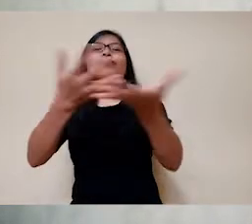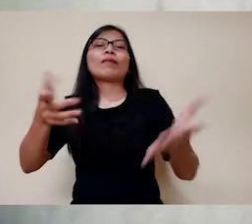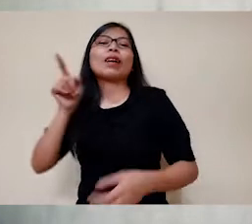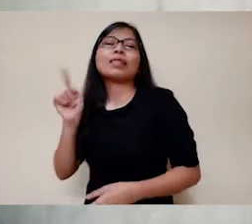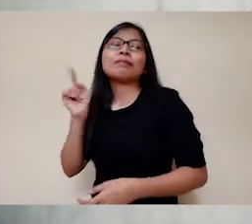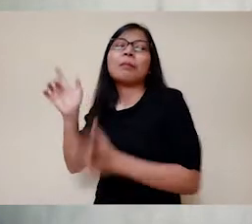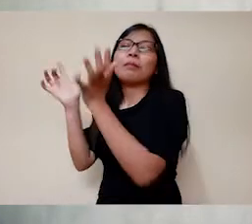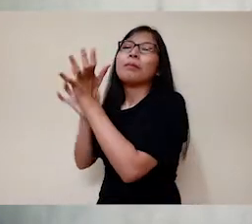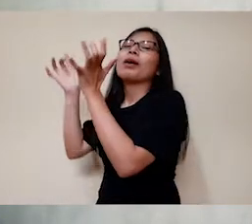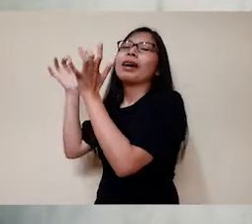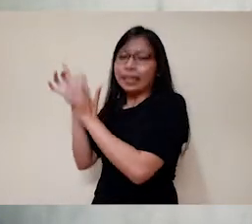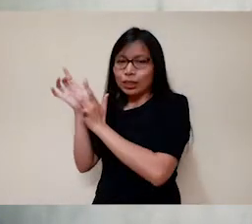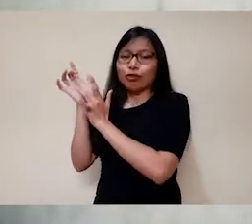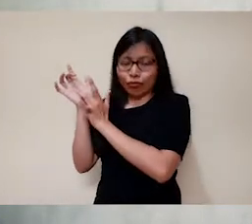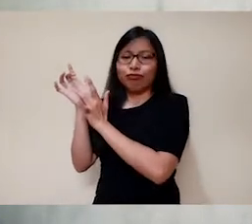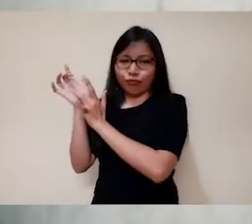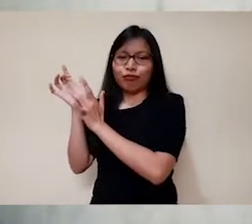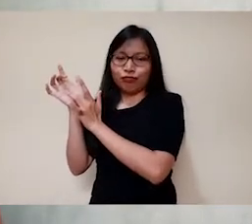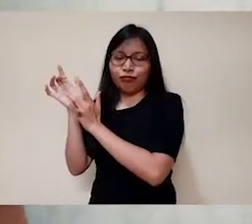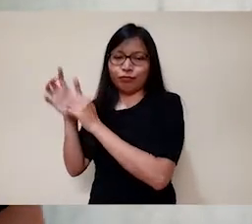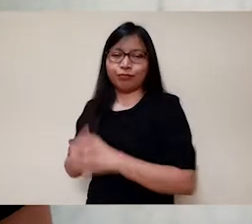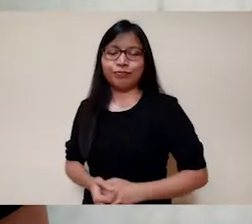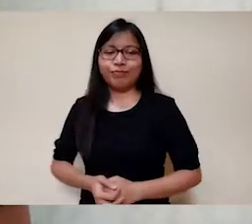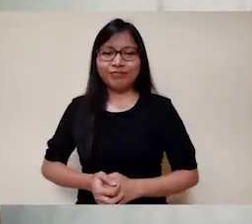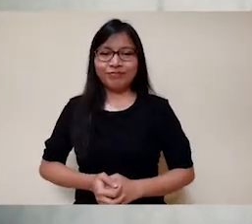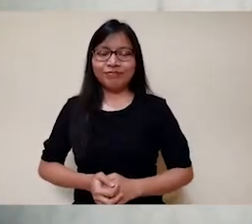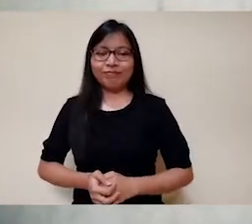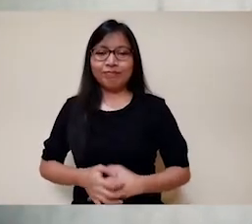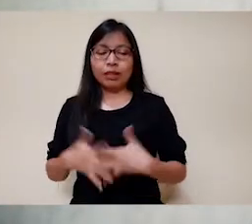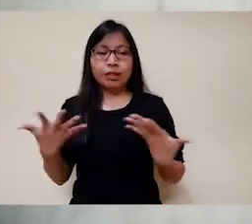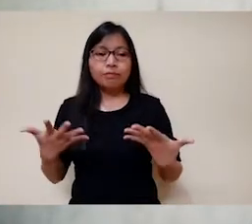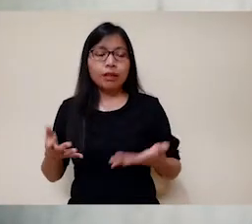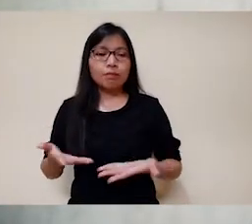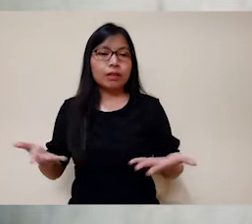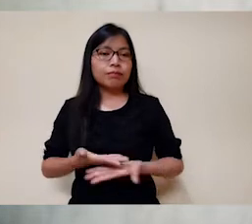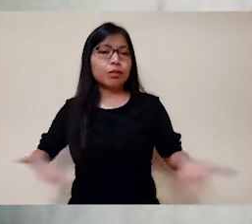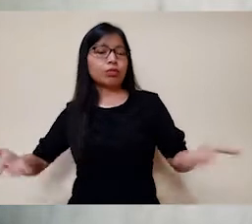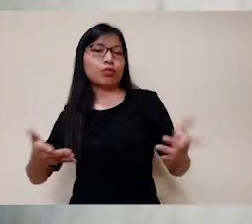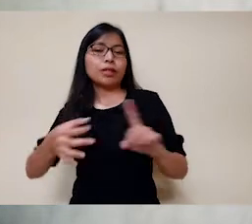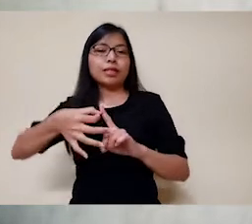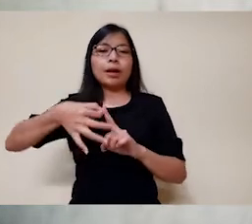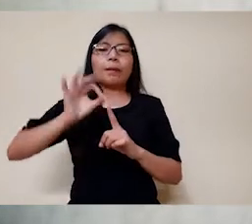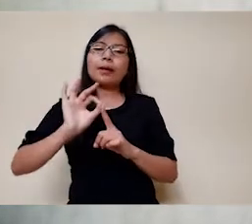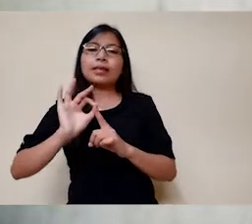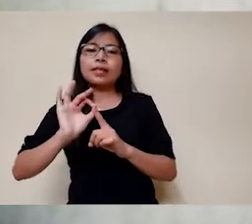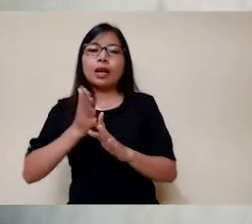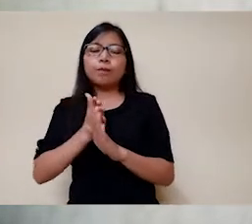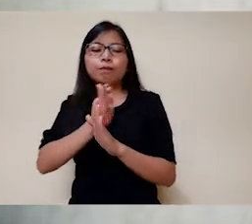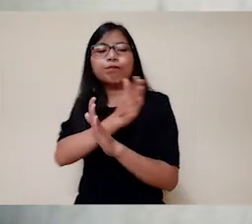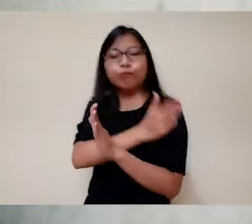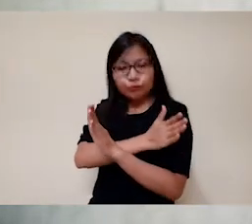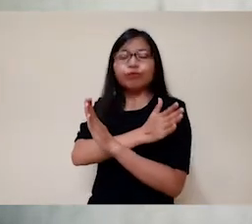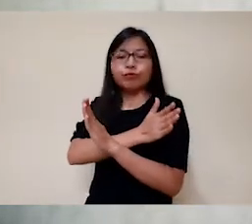dikasihi Tuhan, maka dalam peristiwa masa raya prapaskah ini, bagaimana kita sebagai anak